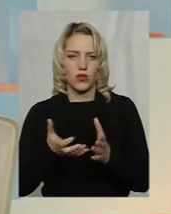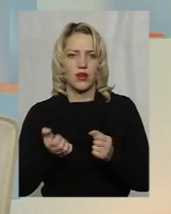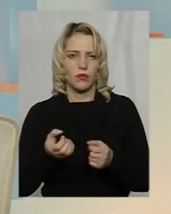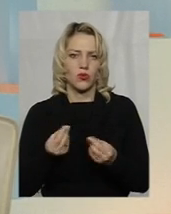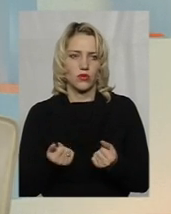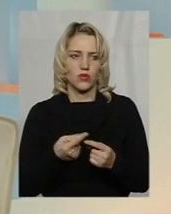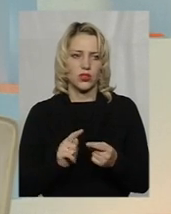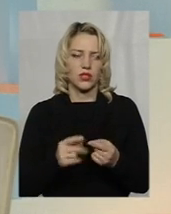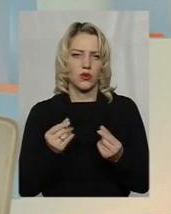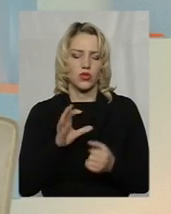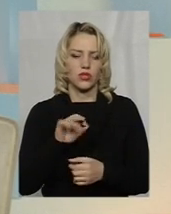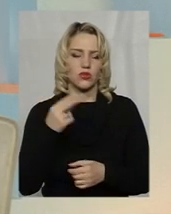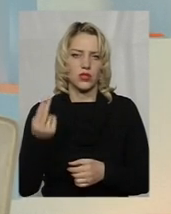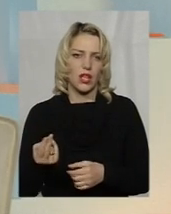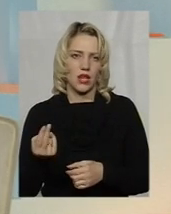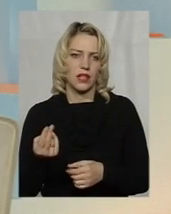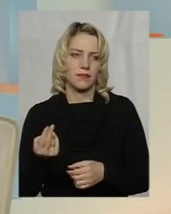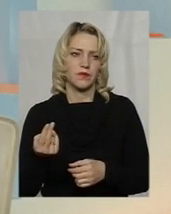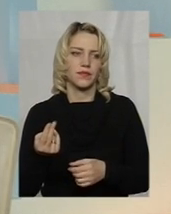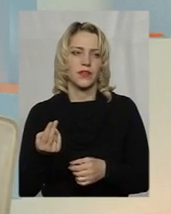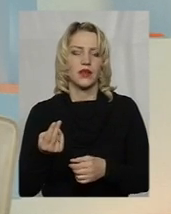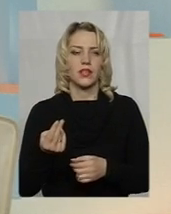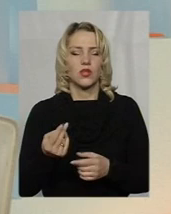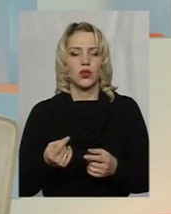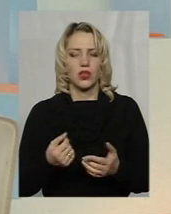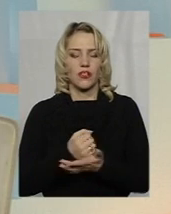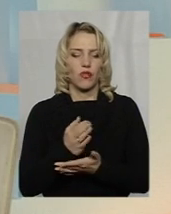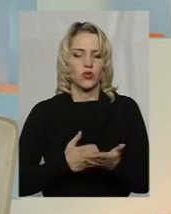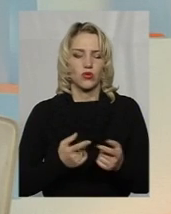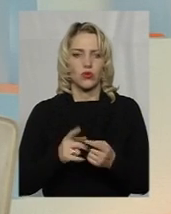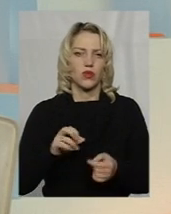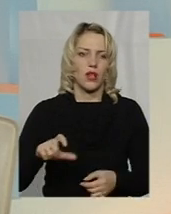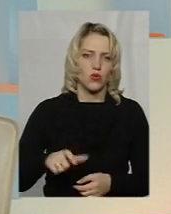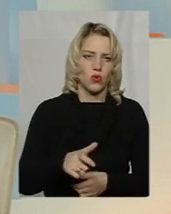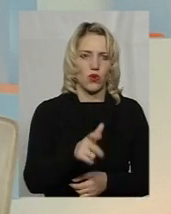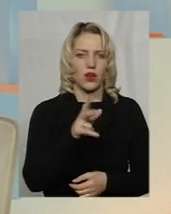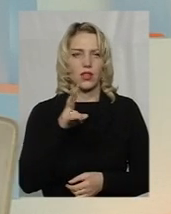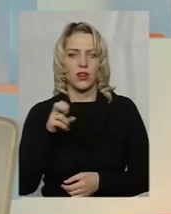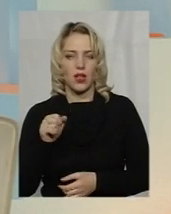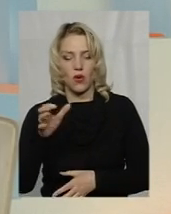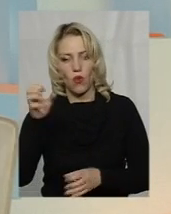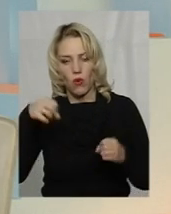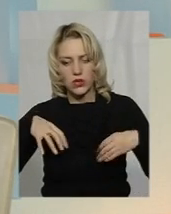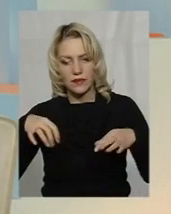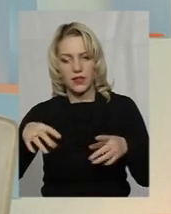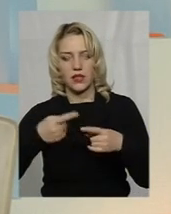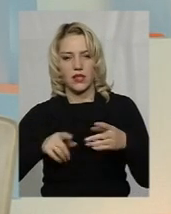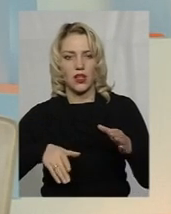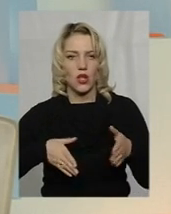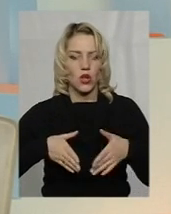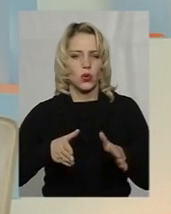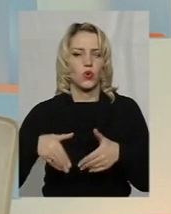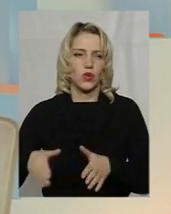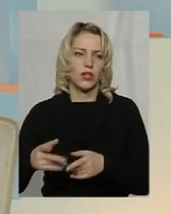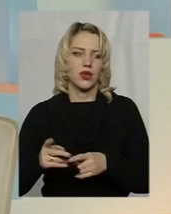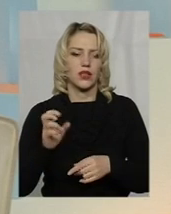кошти на соціальну інфраструктуру, на ті самі дороги, на освітлення цих доріг, можливо, на